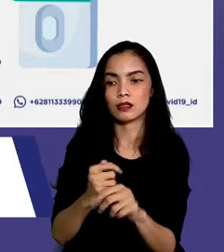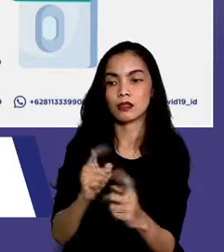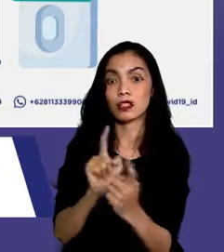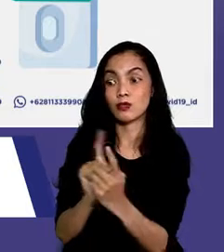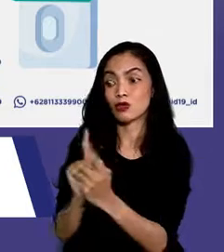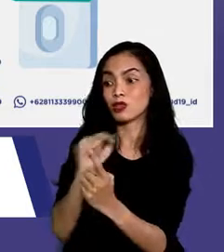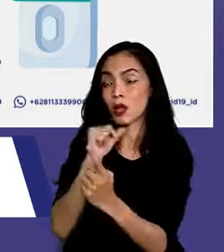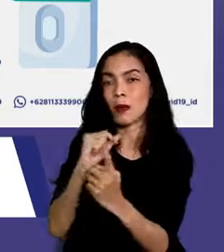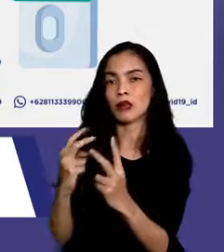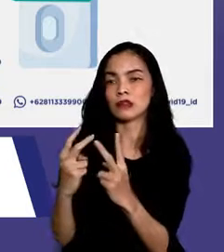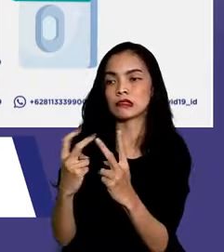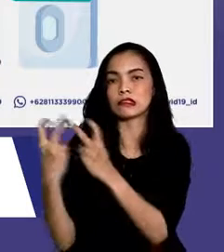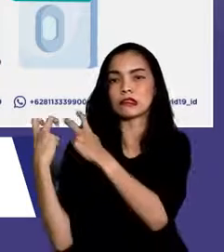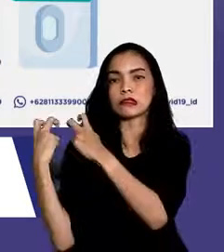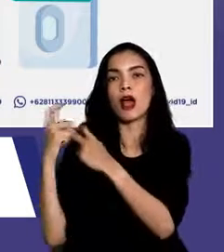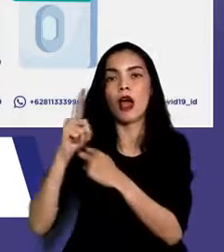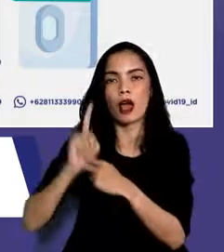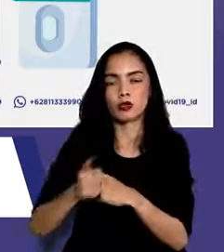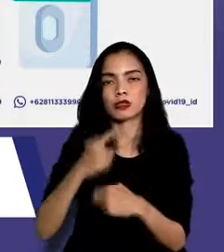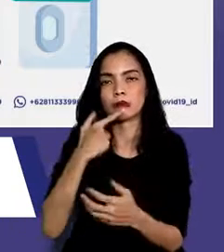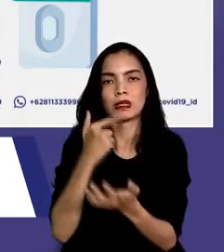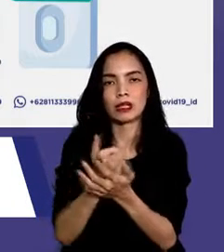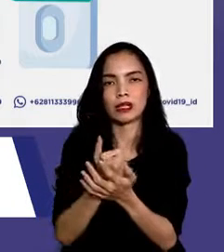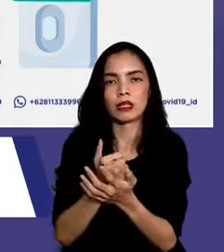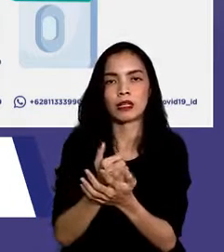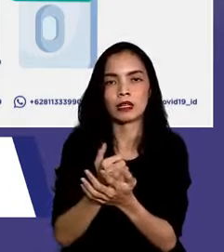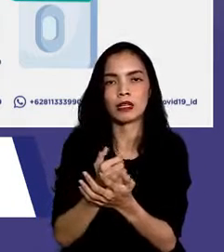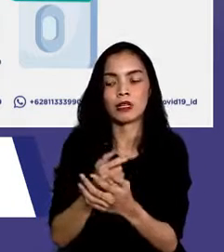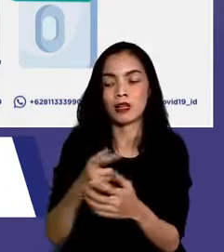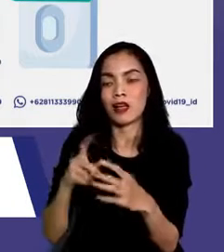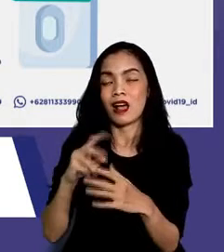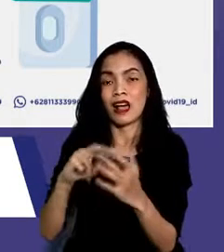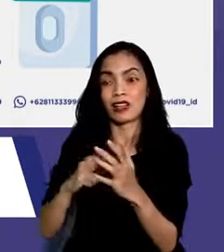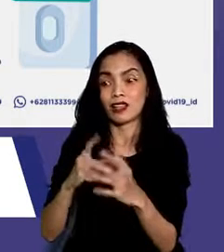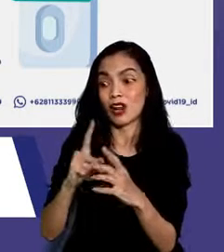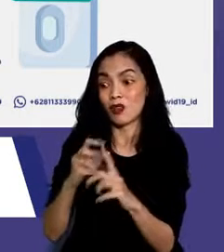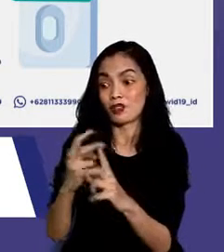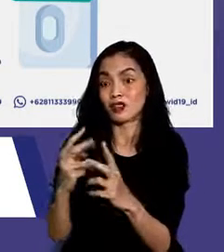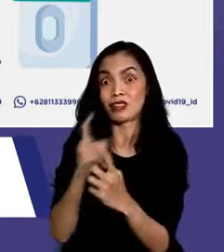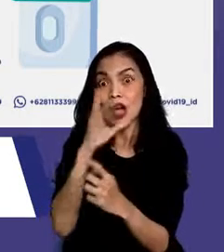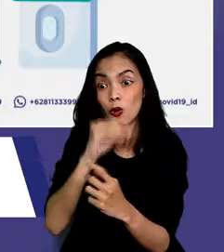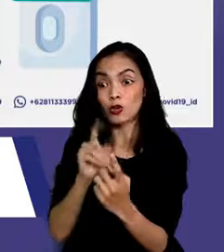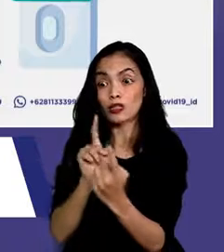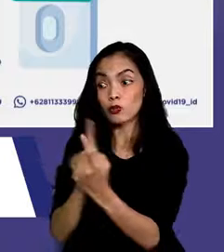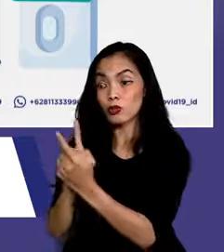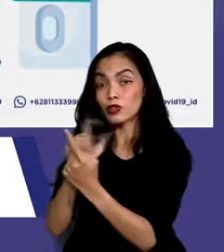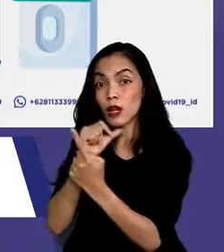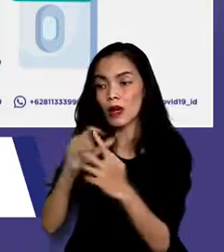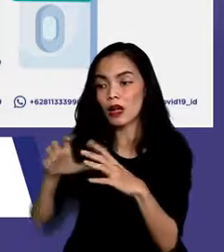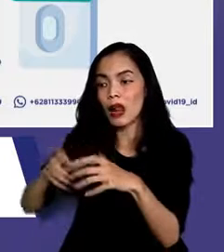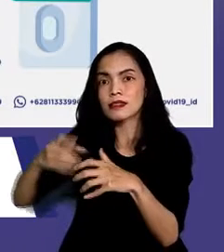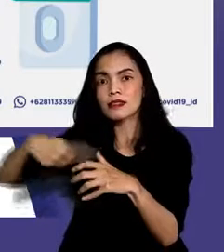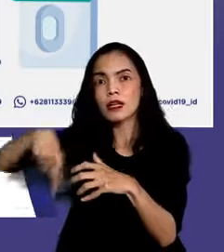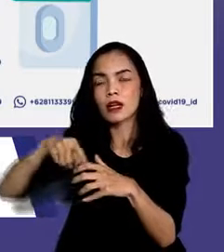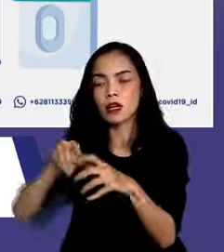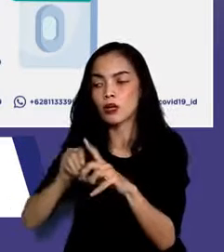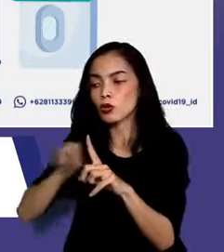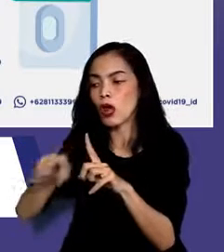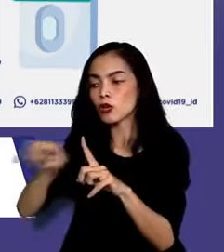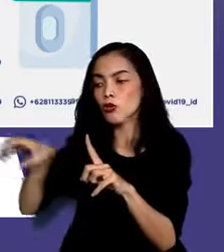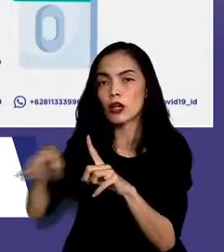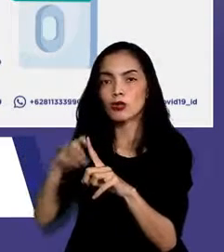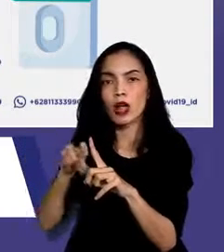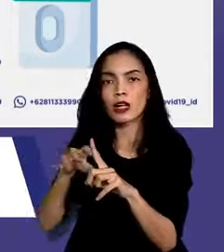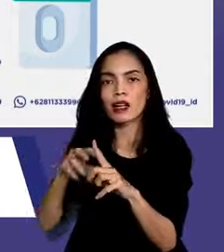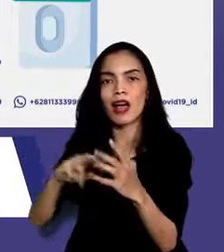dalam suatu klaster maka selain upaya 3T perlu adanya investigasi epidemiologis yang dilakukan